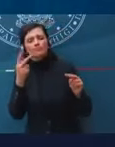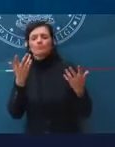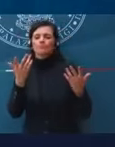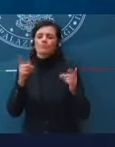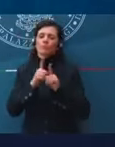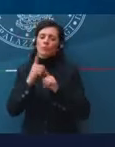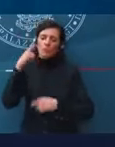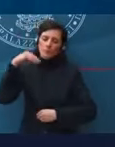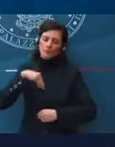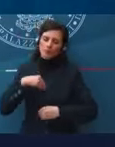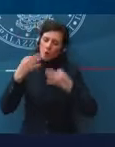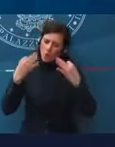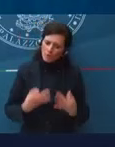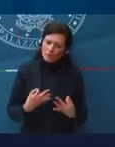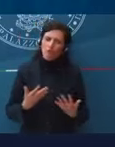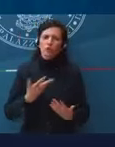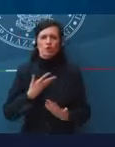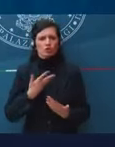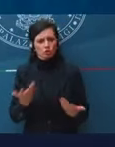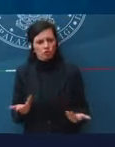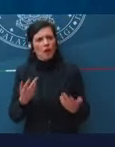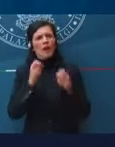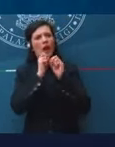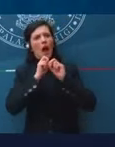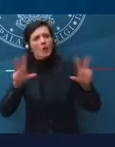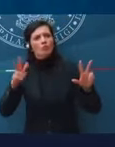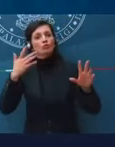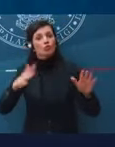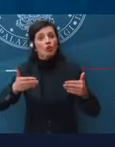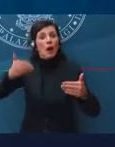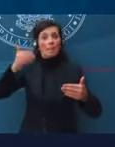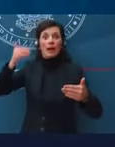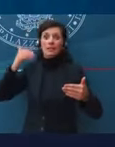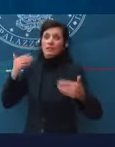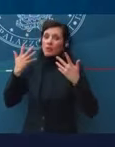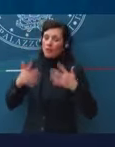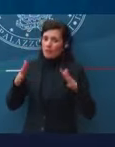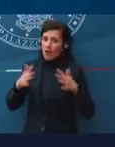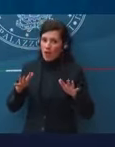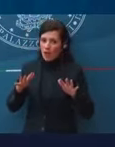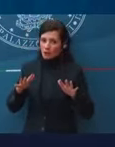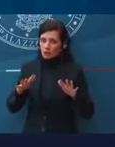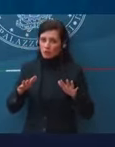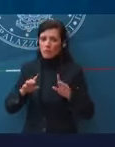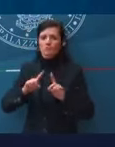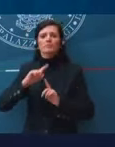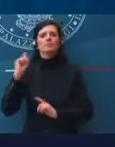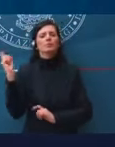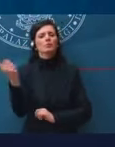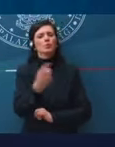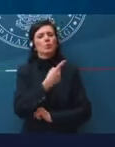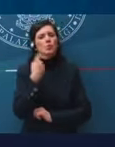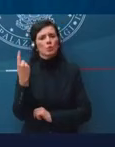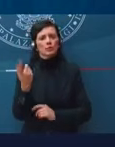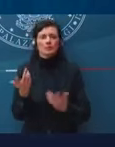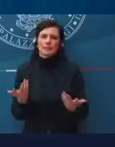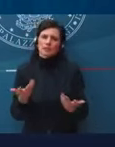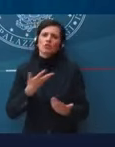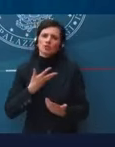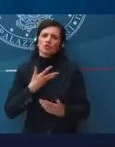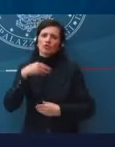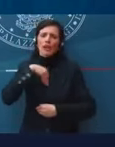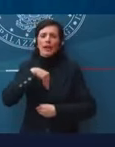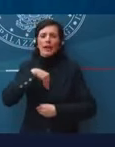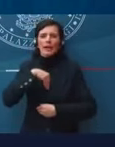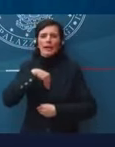convinzioni, di annunci fatti nel passato. Tutti hanno delle, come dire, delle